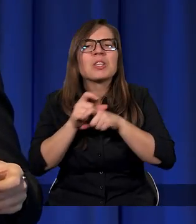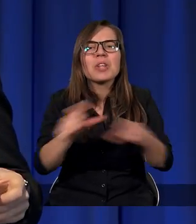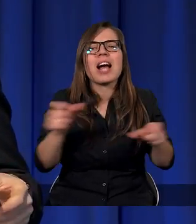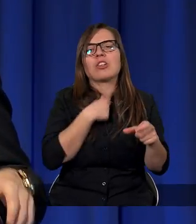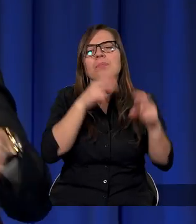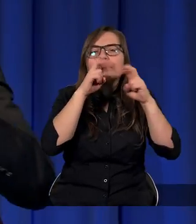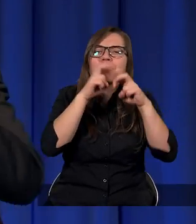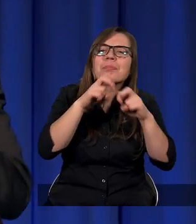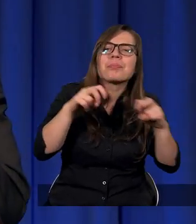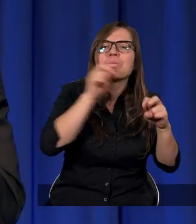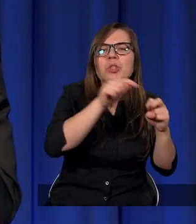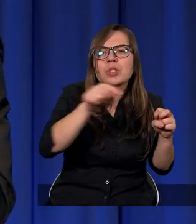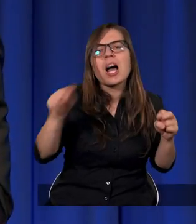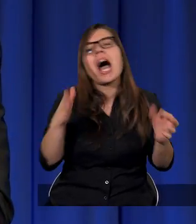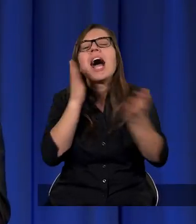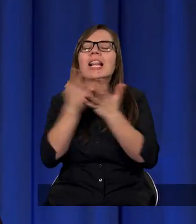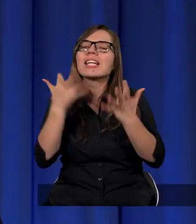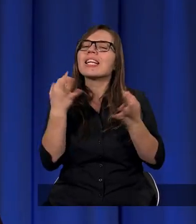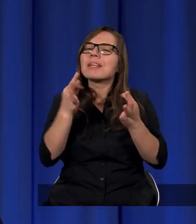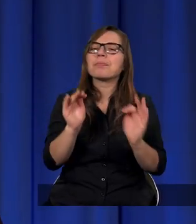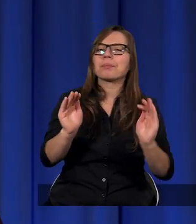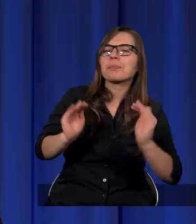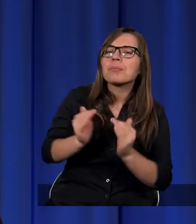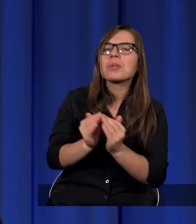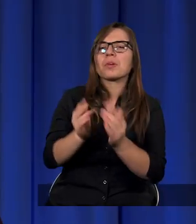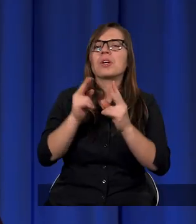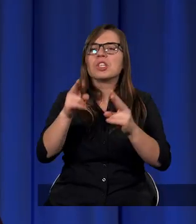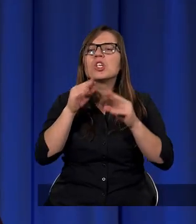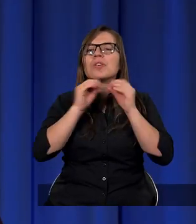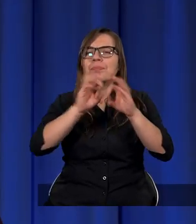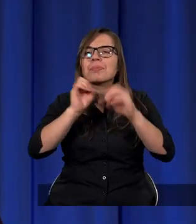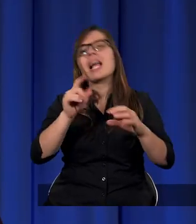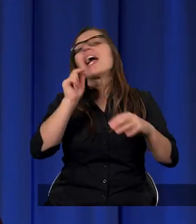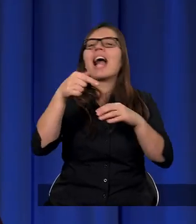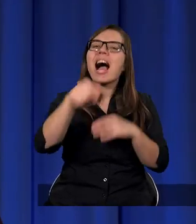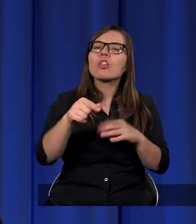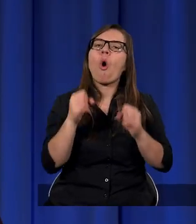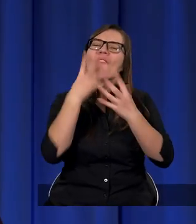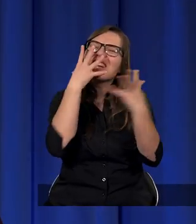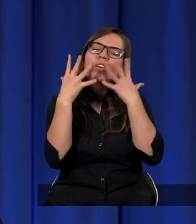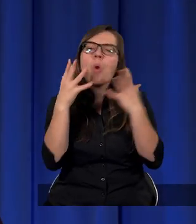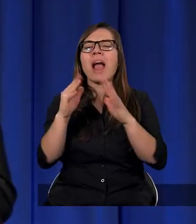analizować. Ja chcę nakreślić tylko teraz, jak ta historia się właśnie kształtowała, jak to wyglądało.